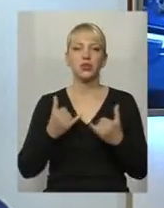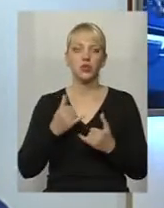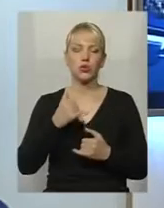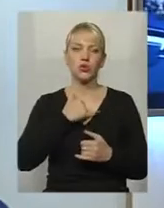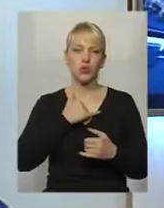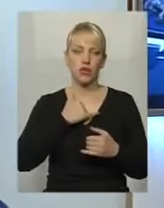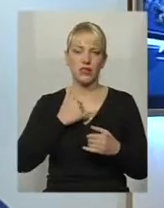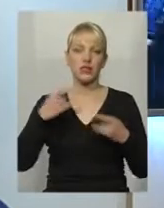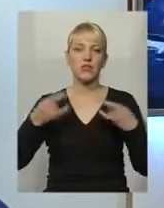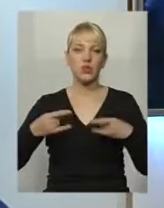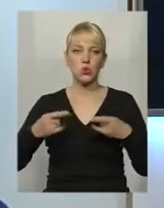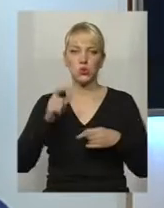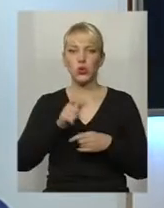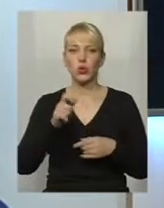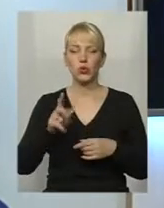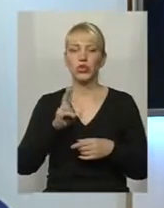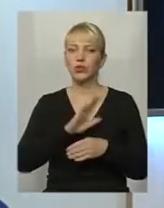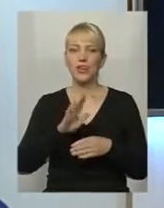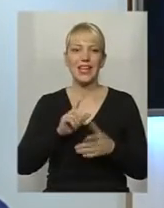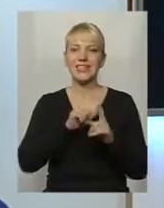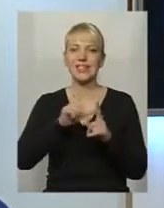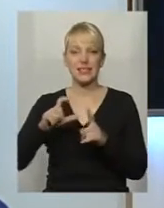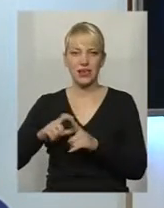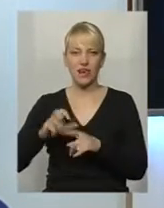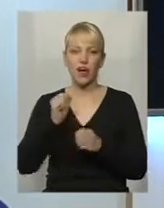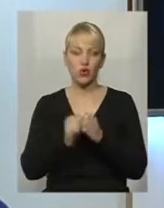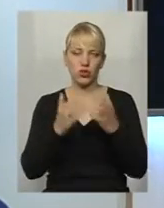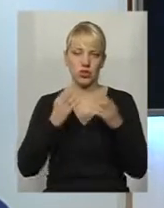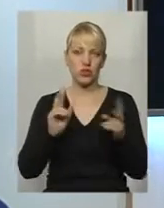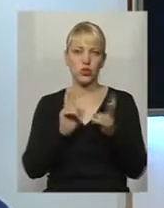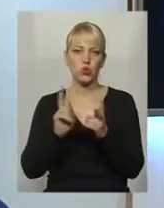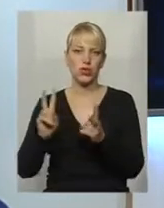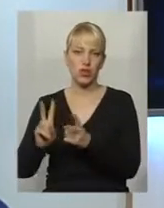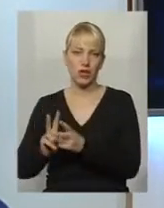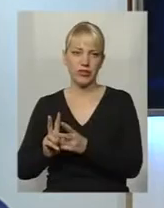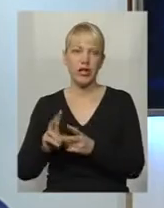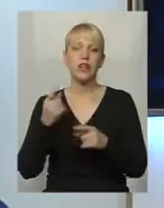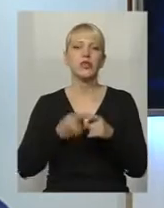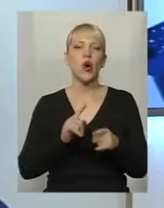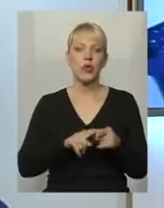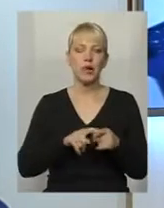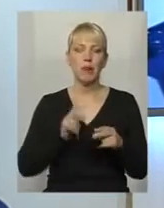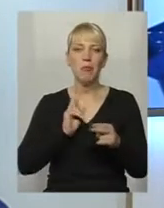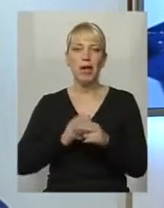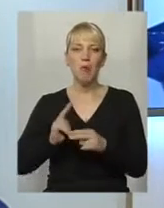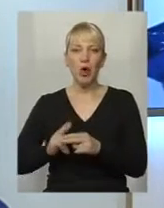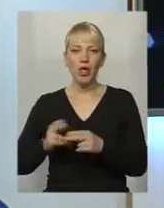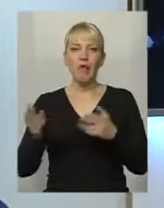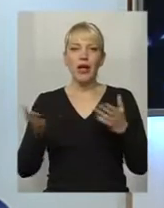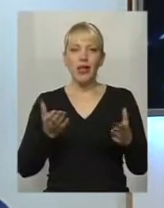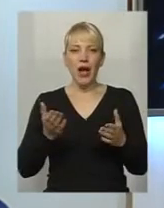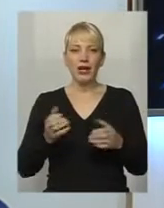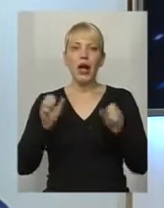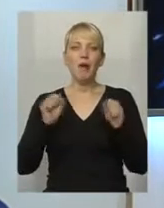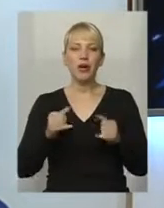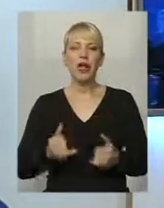студії люди, які не зі слів, а кожен день зустрічаються з тими перепонами, які, можливо,